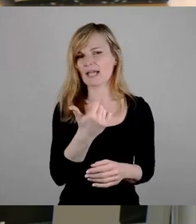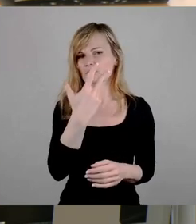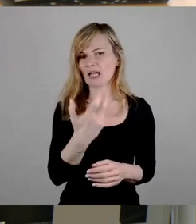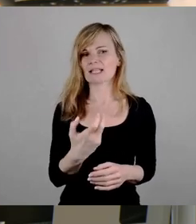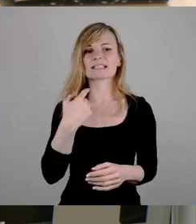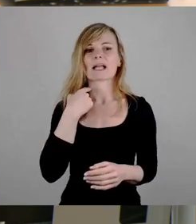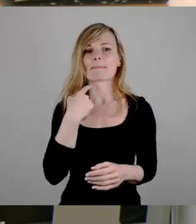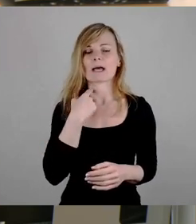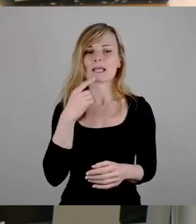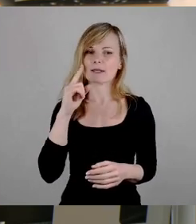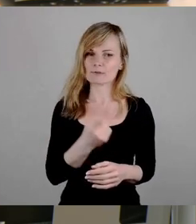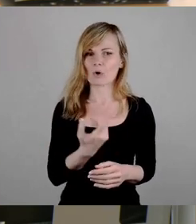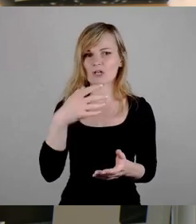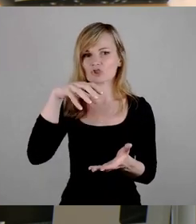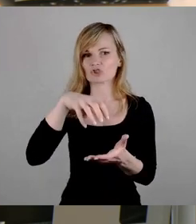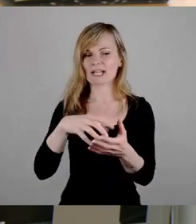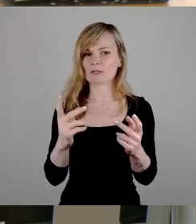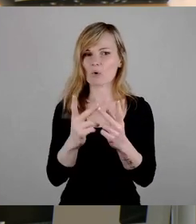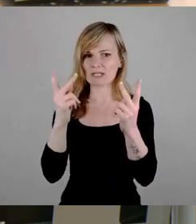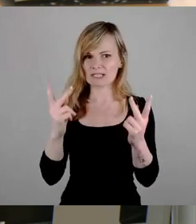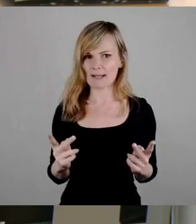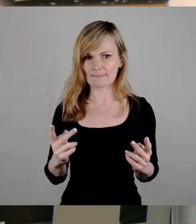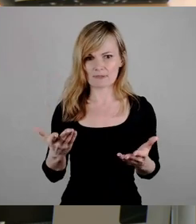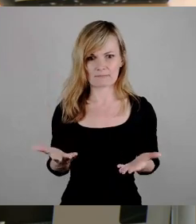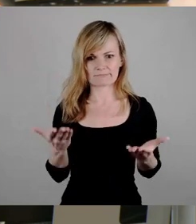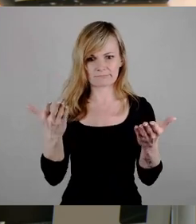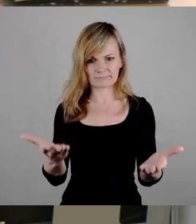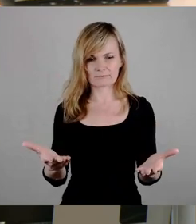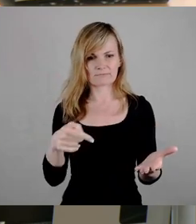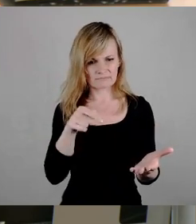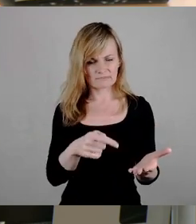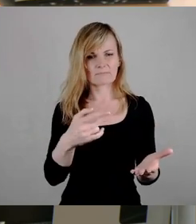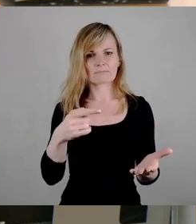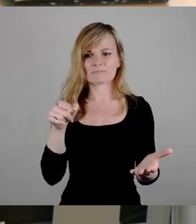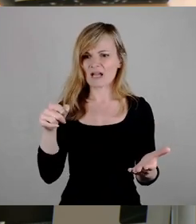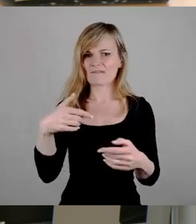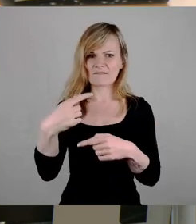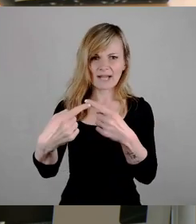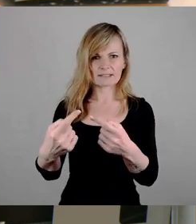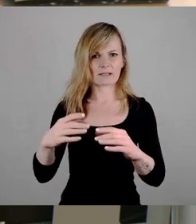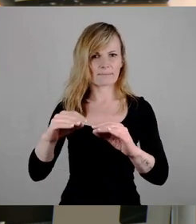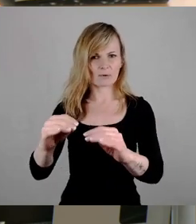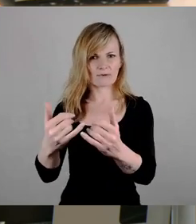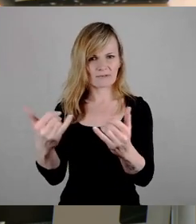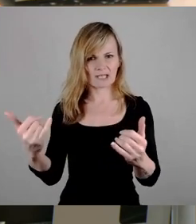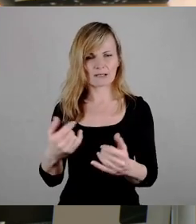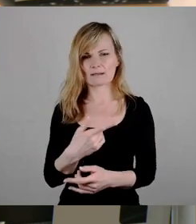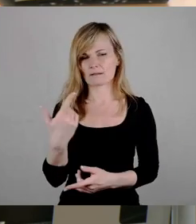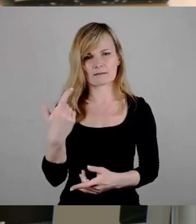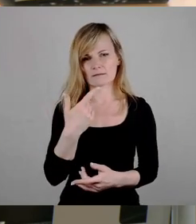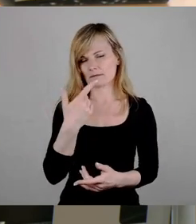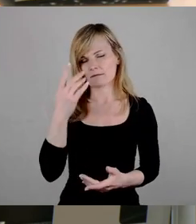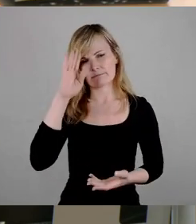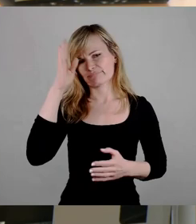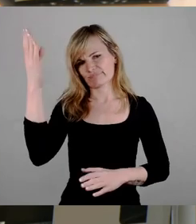soll die Stadt eine Konzeption vorlegen, wie das Ganze alles weiter betrieben werden kann. Ist völlig illusorisch. Vor allen Dingen ist